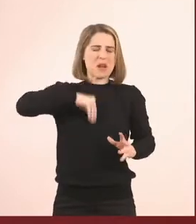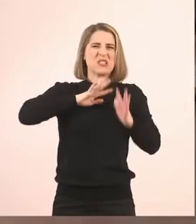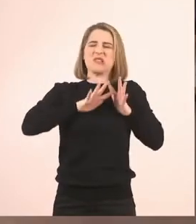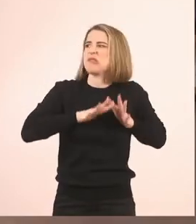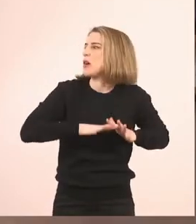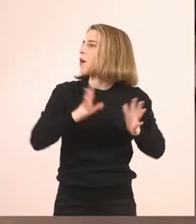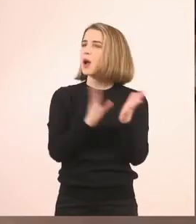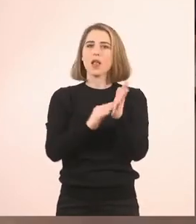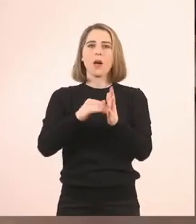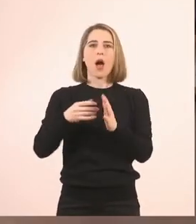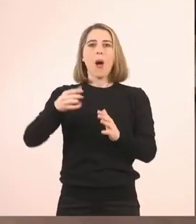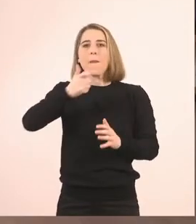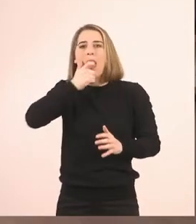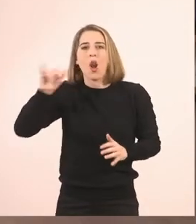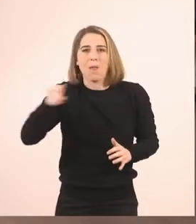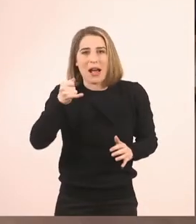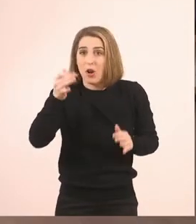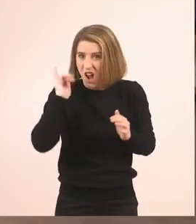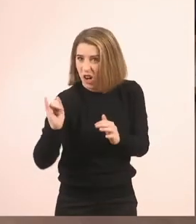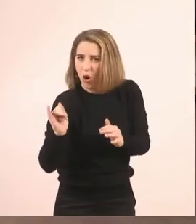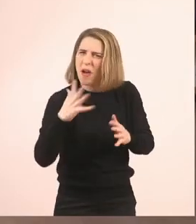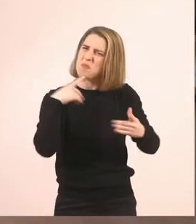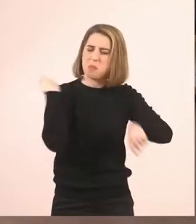δεν σας έχουν φτιάξει μελομακάρνα ακόμα, να κάνετε παράμονά σας.